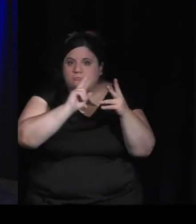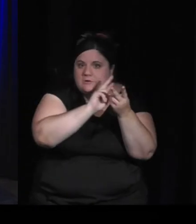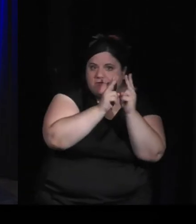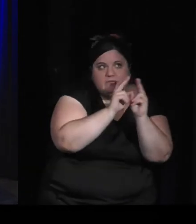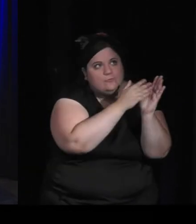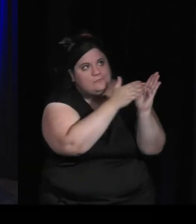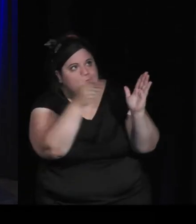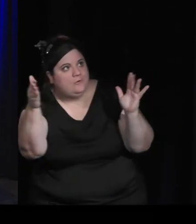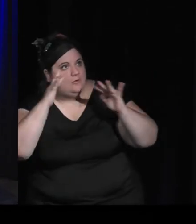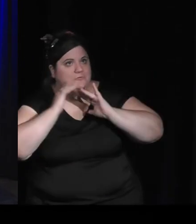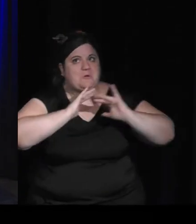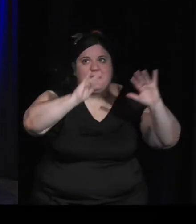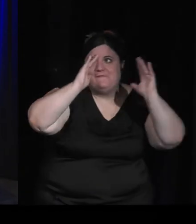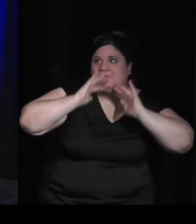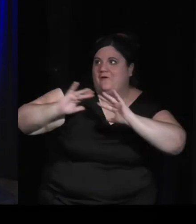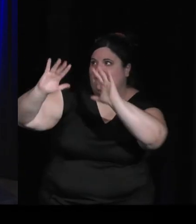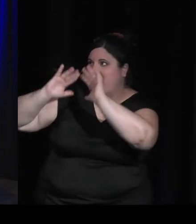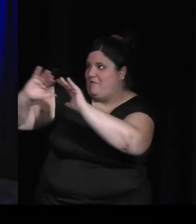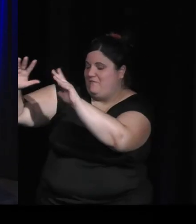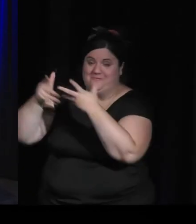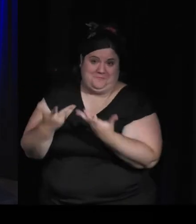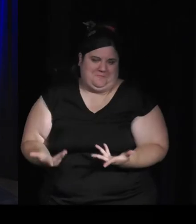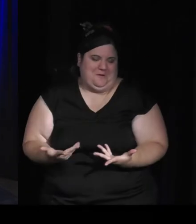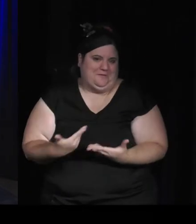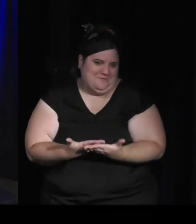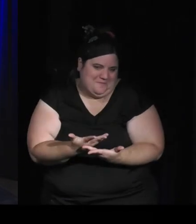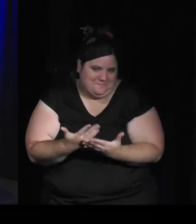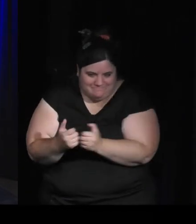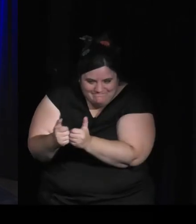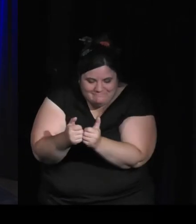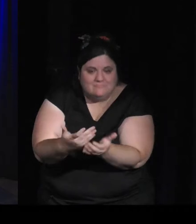cette expérience-là vous êtes retourné à Ubisoft Montpellier bref